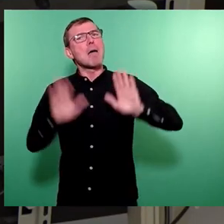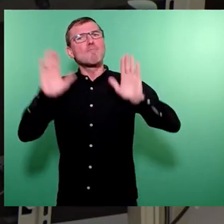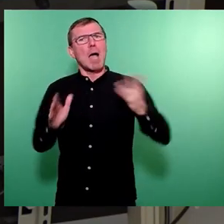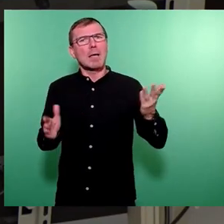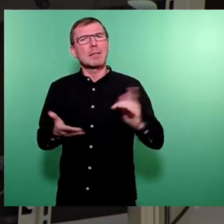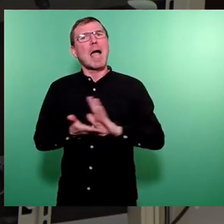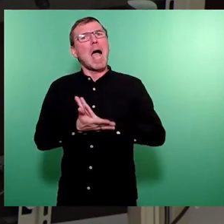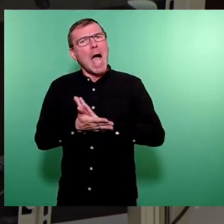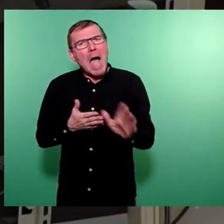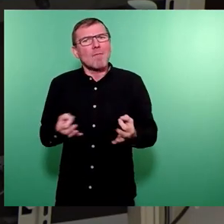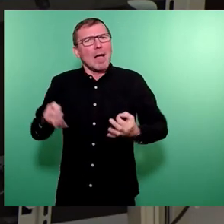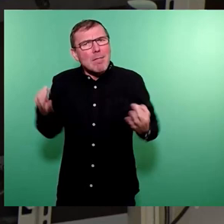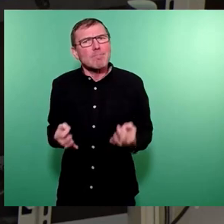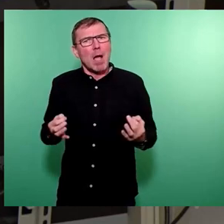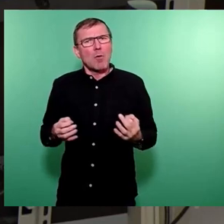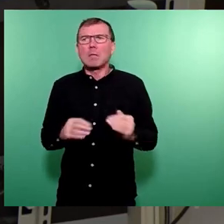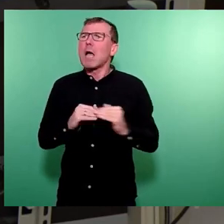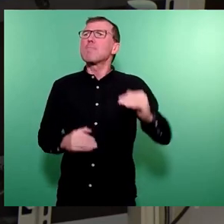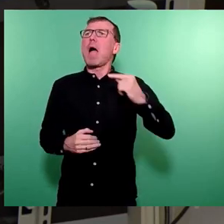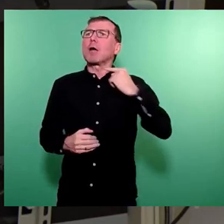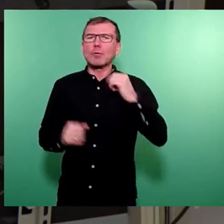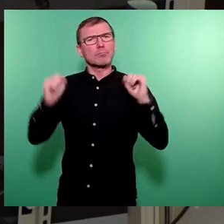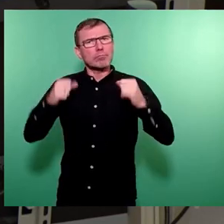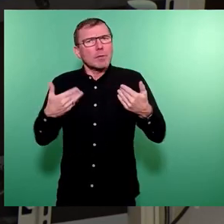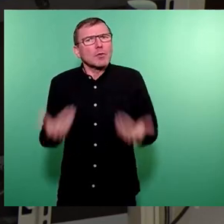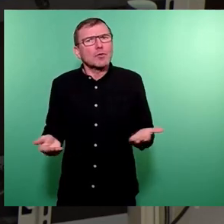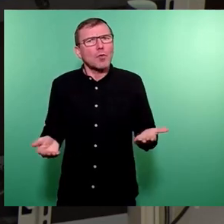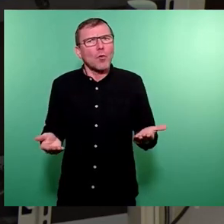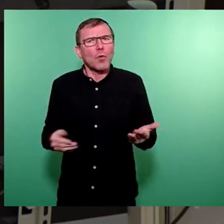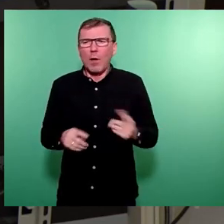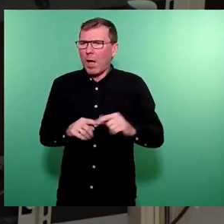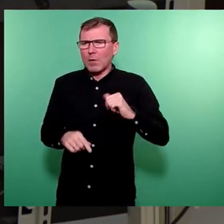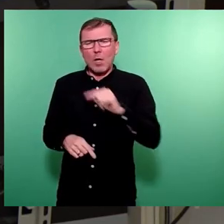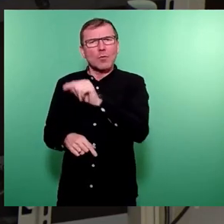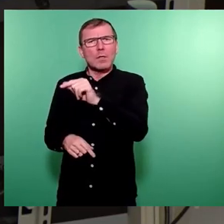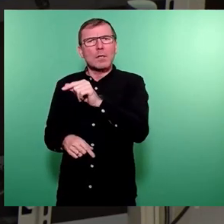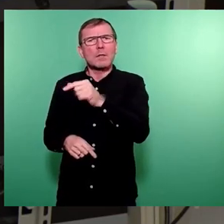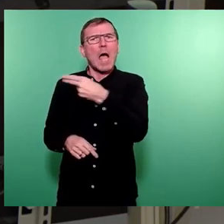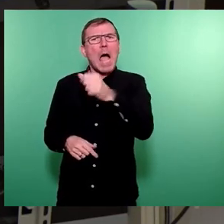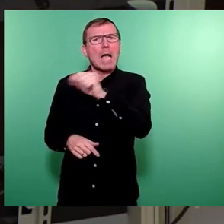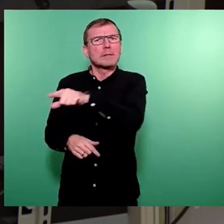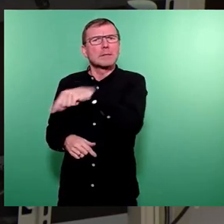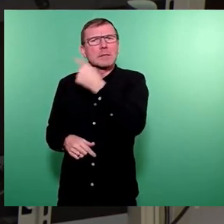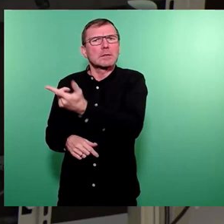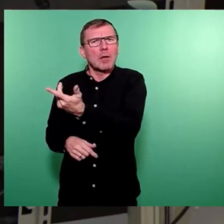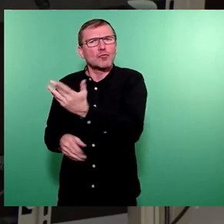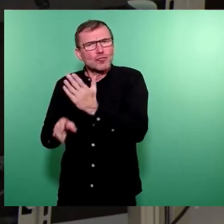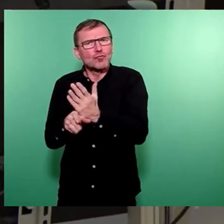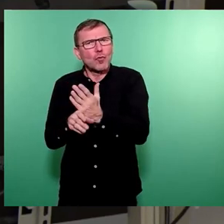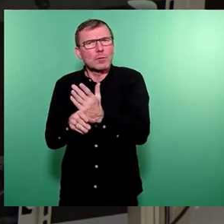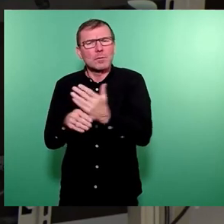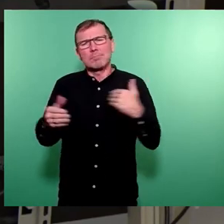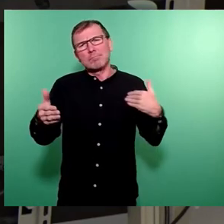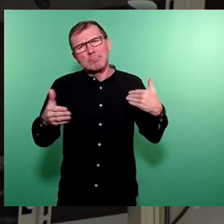nötig. Und by the way, es ist schon von meinem Kollegen Hans gesagt worden, wir haben die ganzen